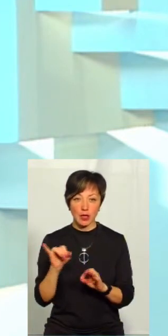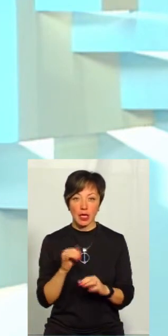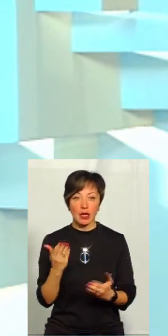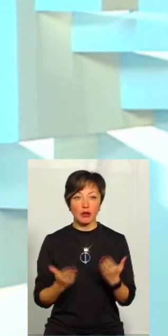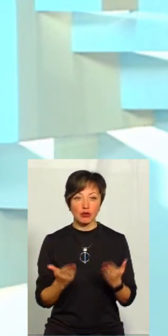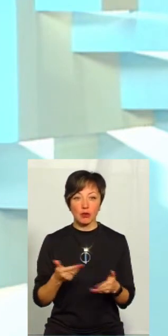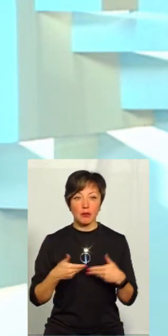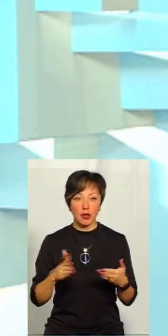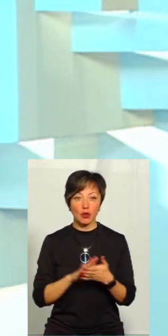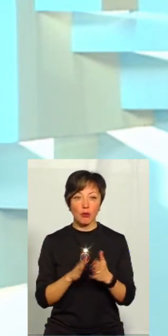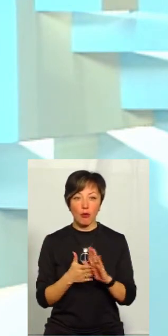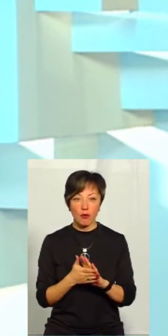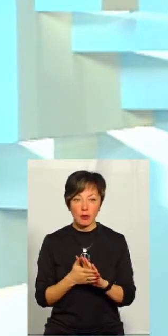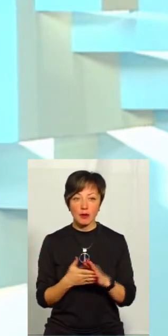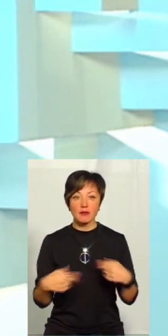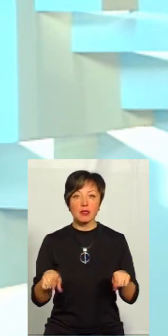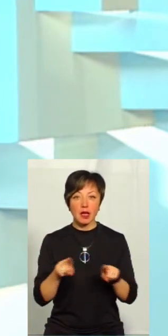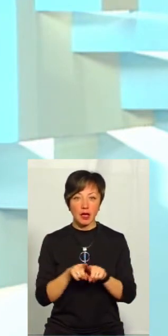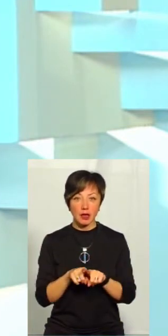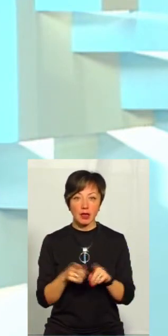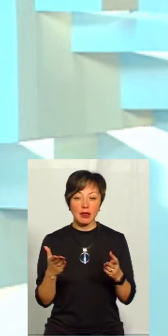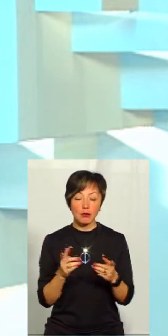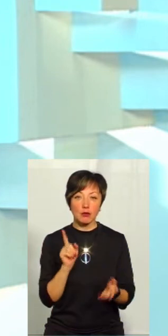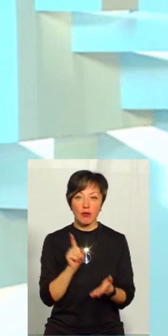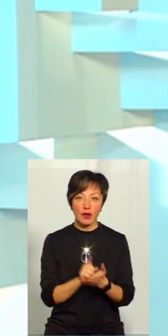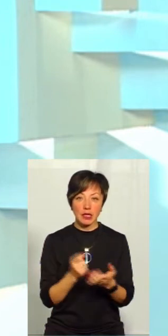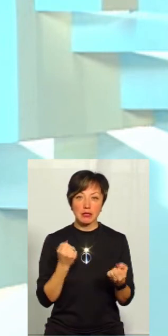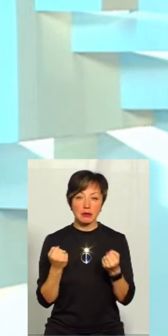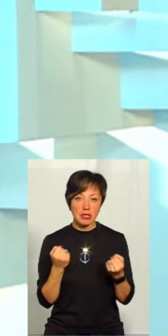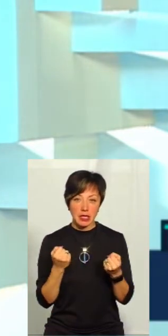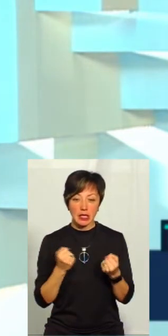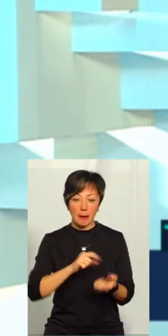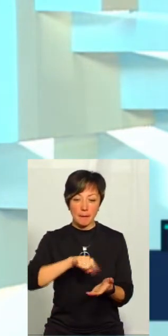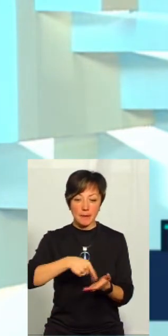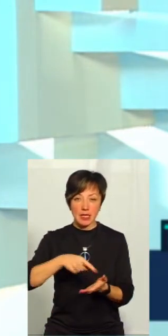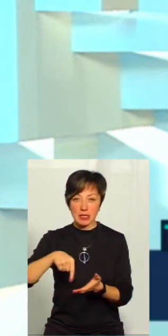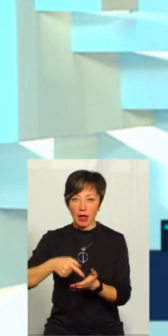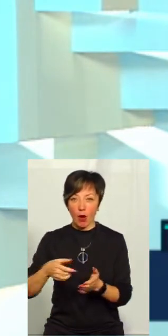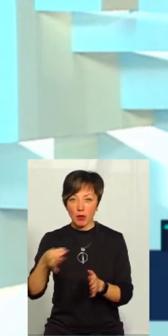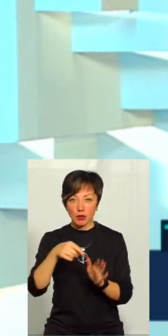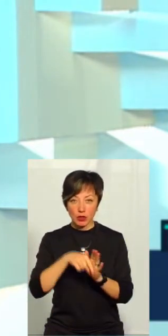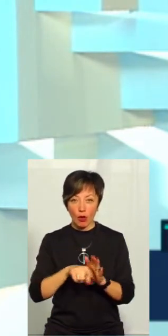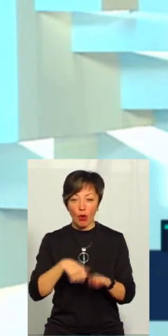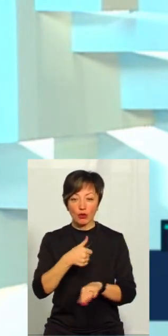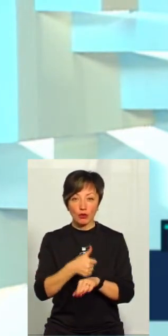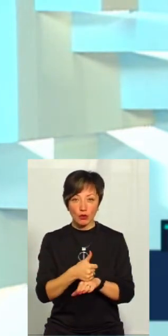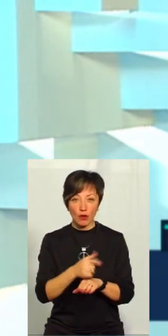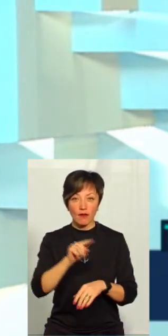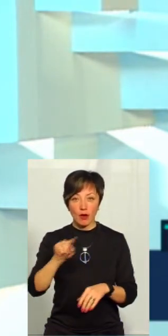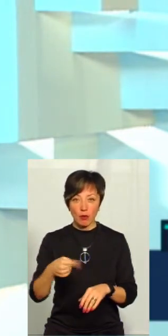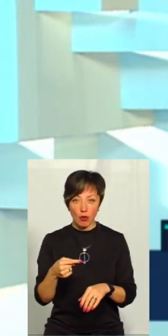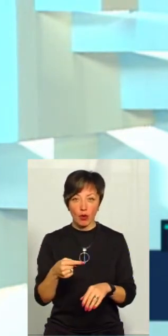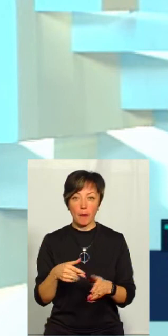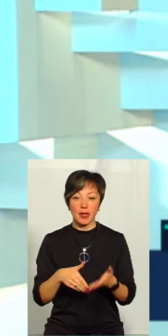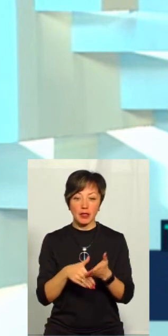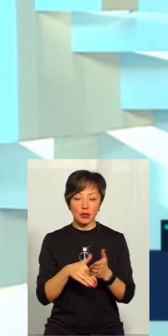І якщо ми домовилися, що ми все-таки десь повинні зміцнити міста обласного значення, це є основною теж вимогою,